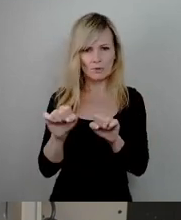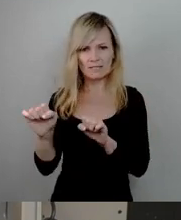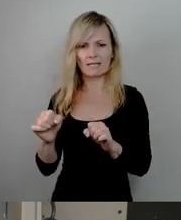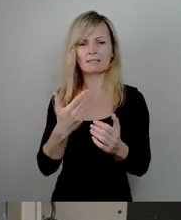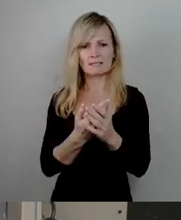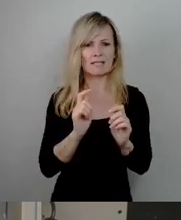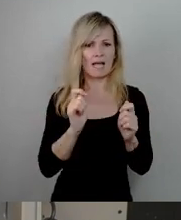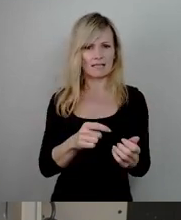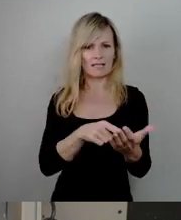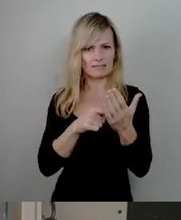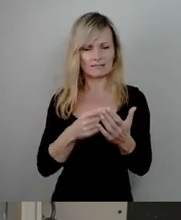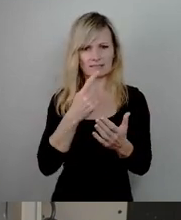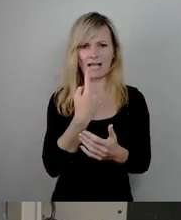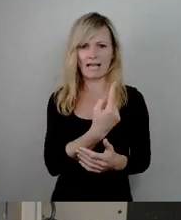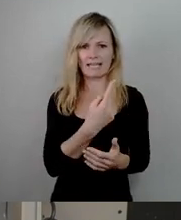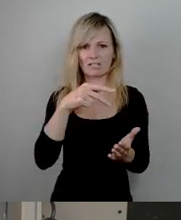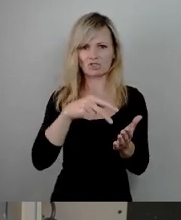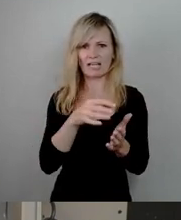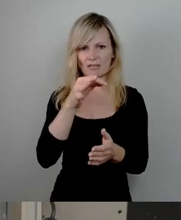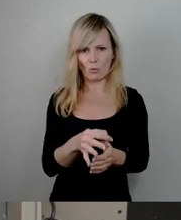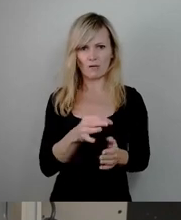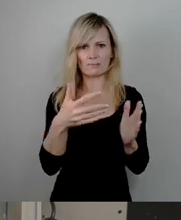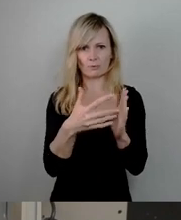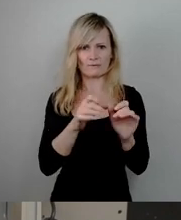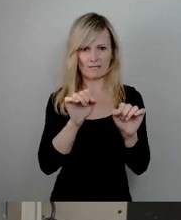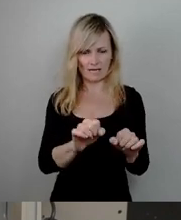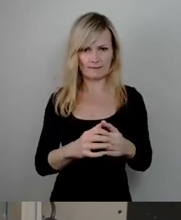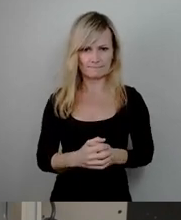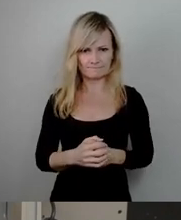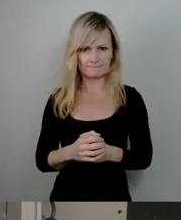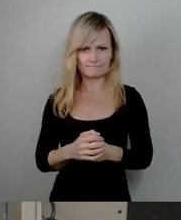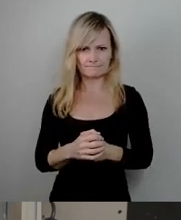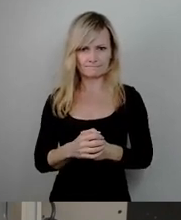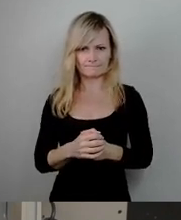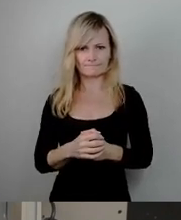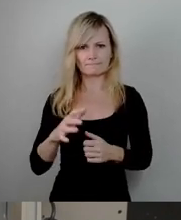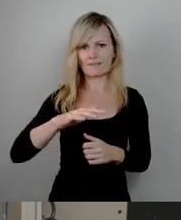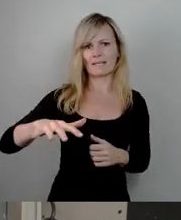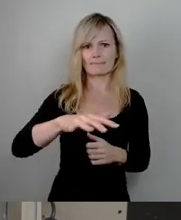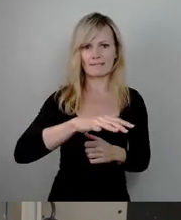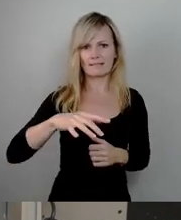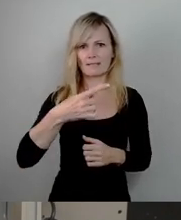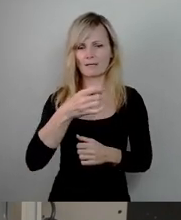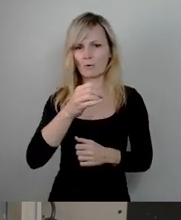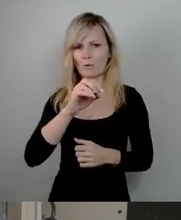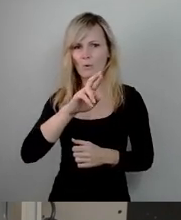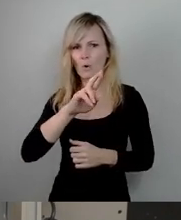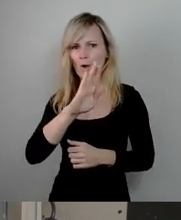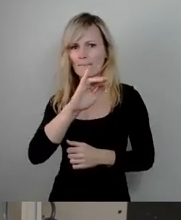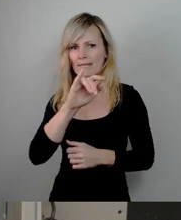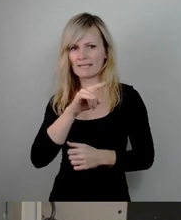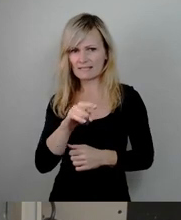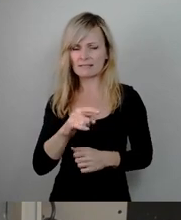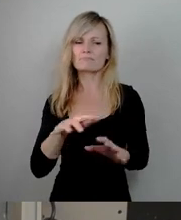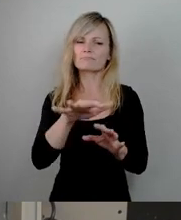auch einen eigenen Standort prüft in dem Gebiet Gorbitz, um das Potenzial auch in den